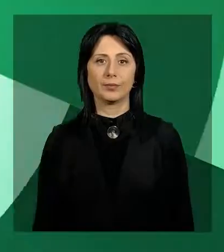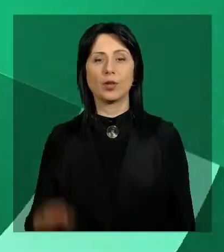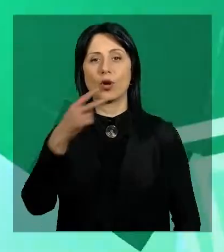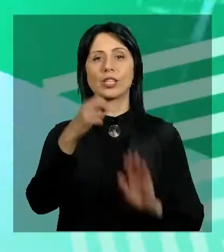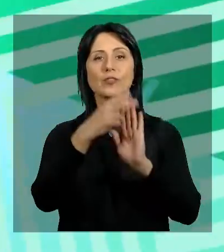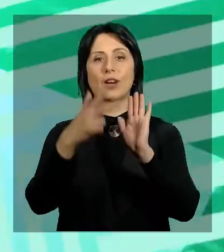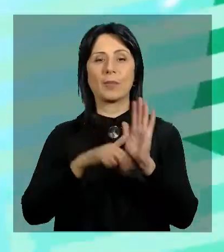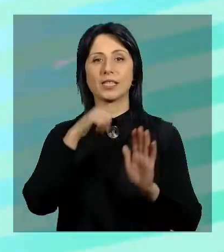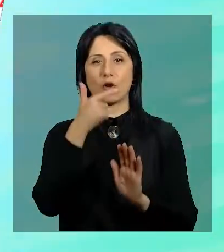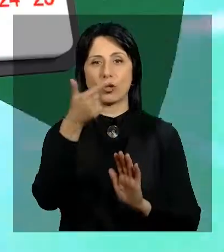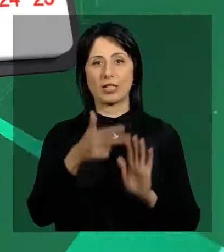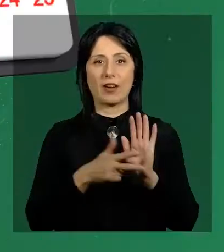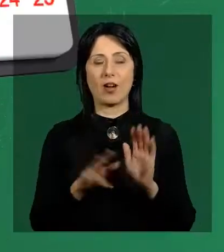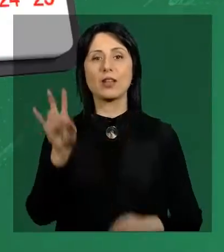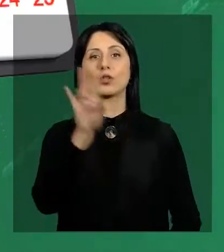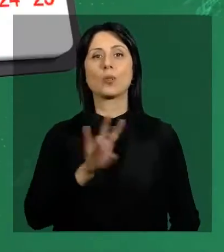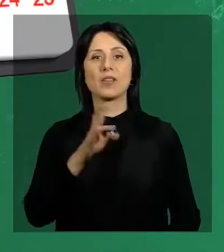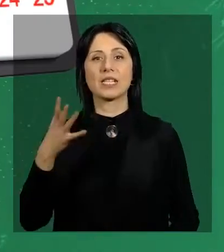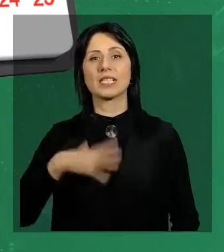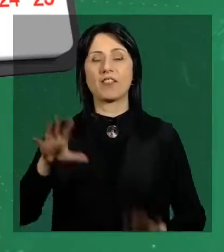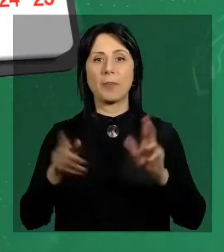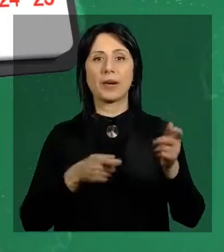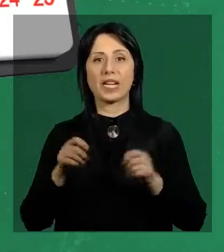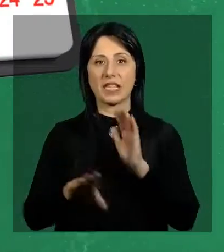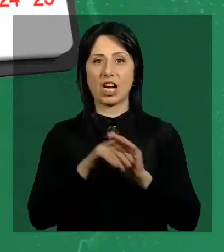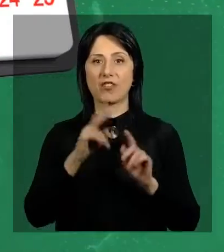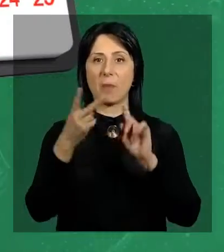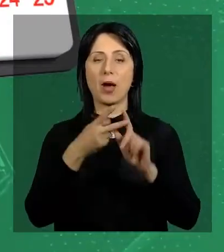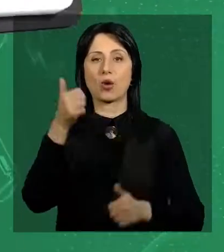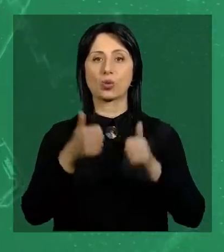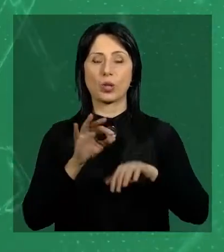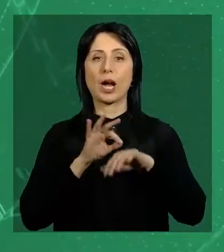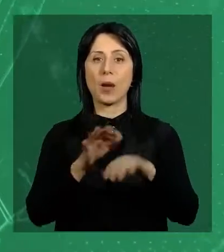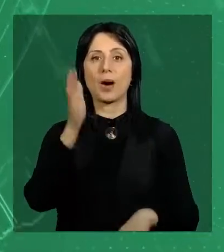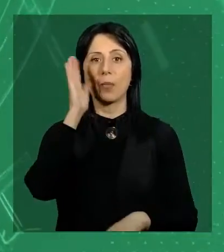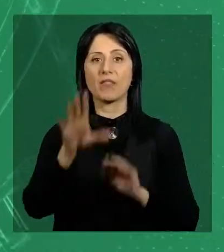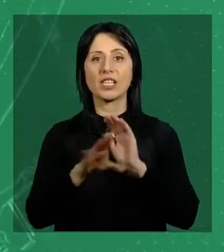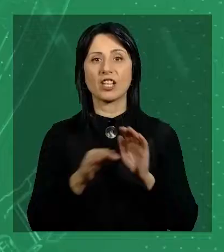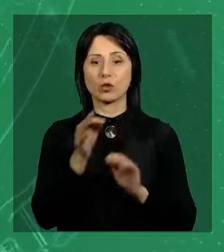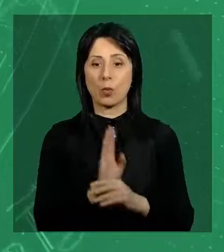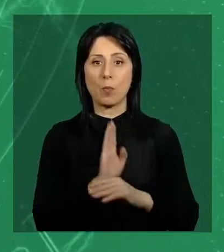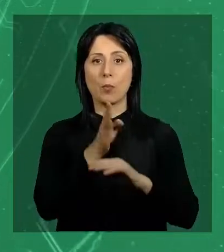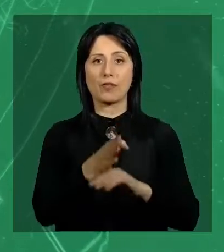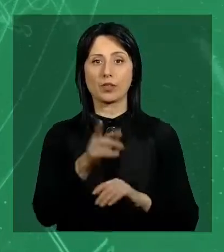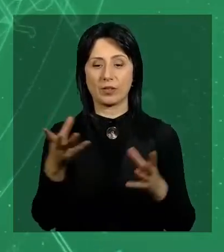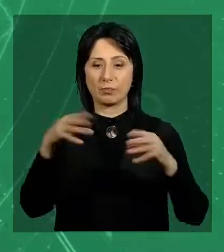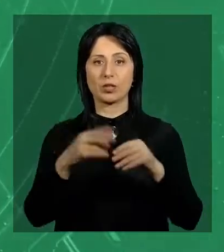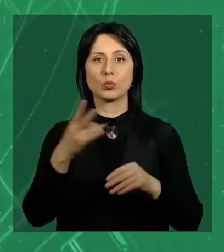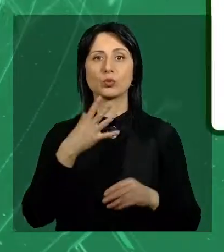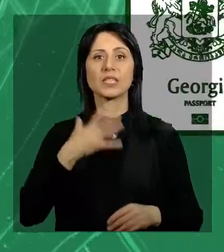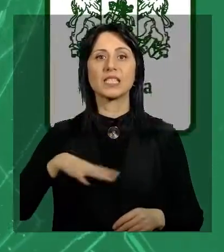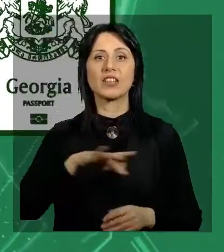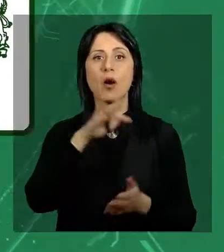2018-ci ilin 28 oktyabr tarixində Gürcistan prezidenti seçkilərinin ikinci turu keçiriləcək. Seçki məntəqəsinə gedərkən, üzərinizdə Gürcistan